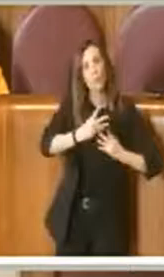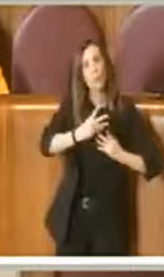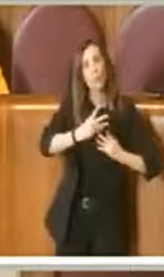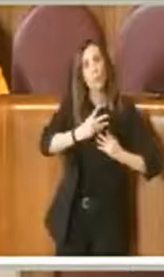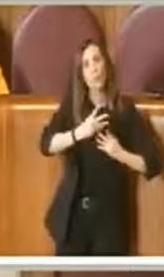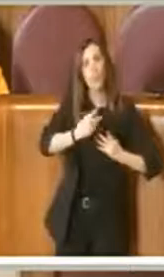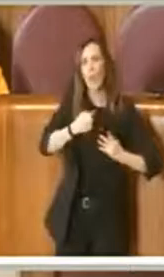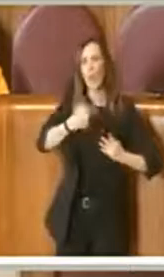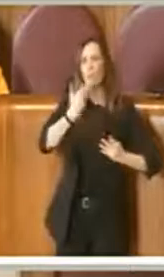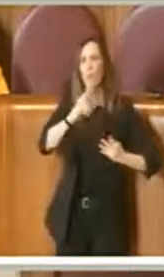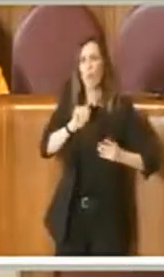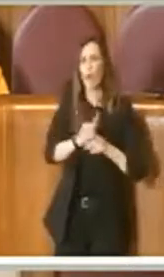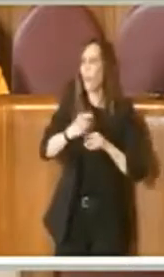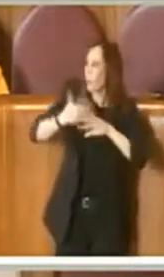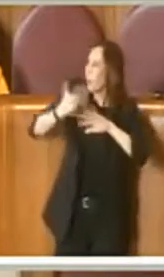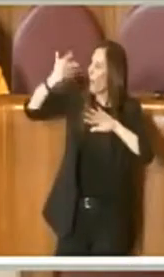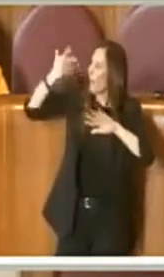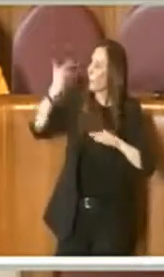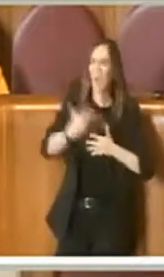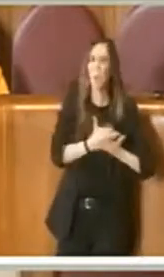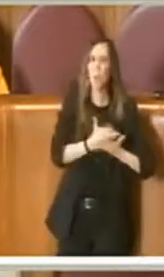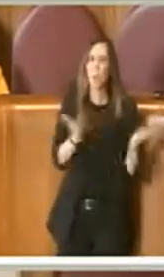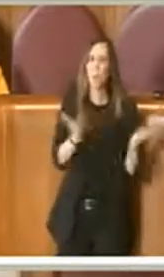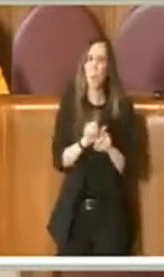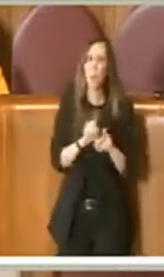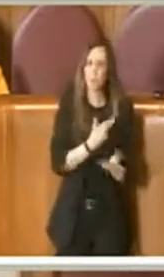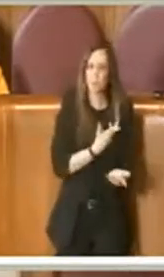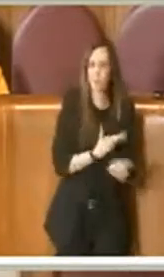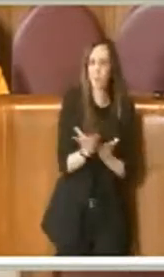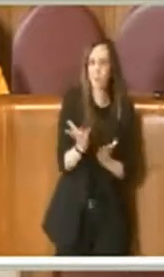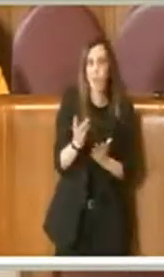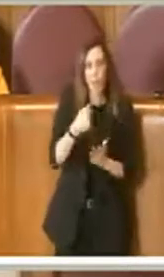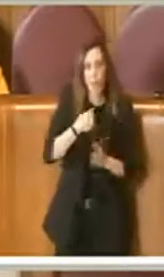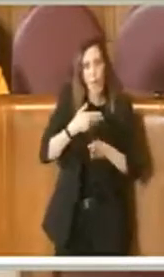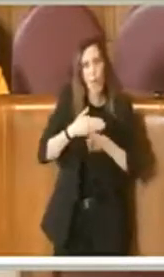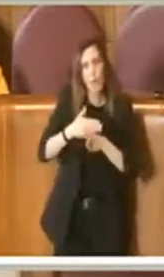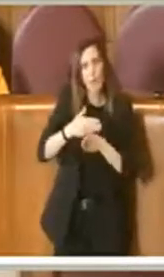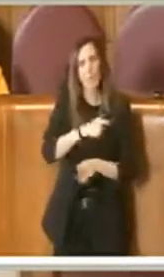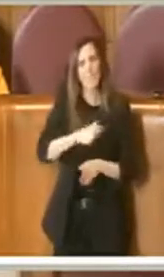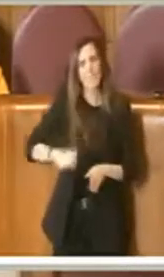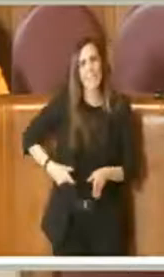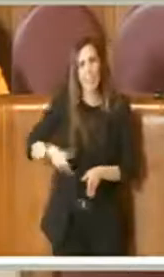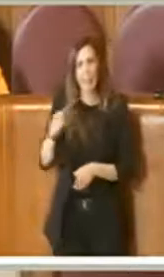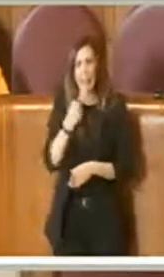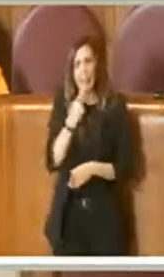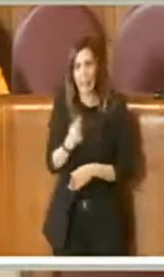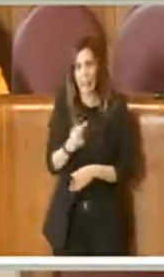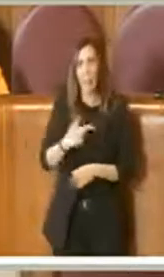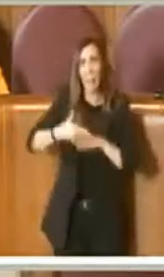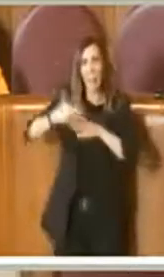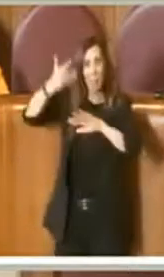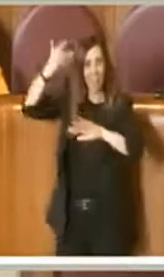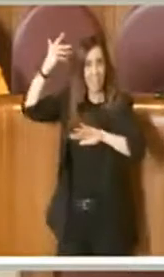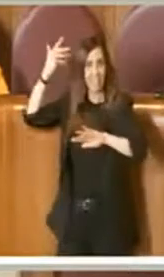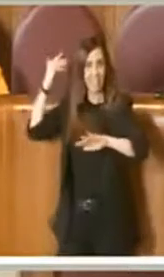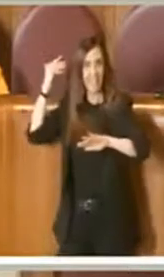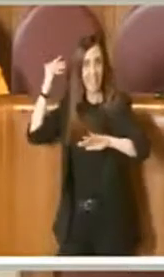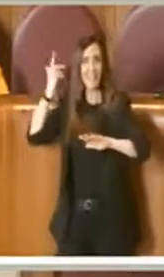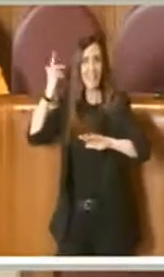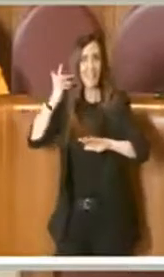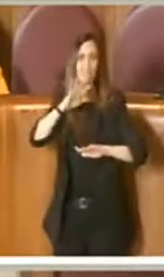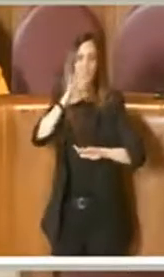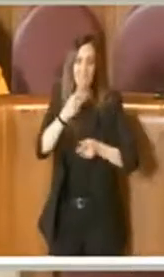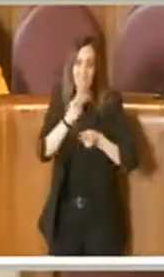non vogliamo quel pubblico che io condivido, quello che ha detto la Sindaca, che in passato qualcuno forse ha spinto